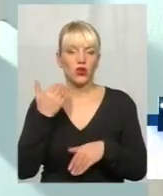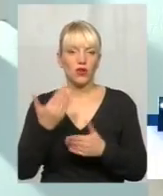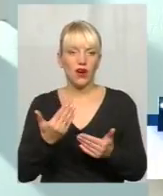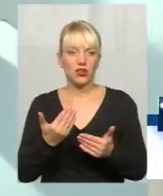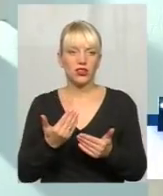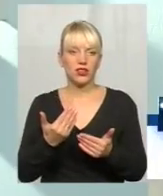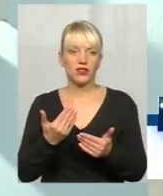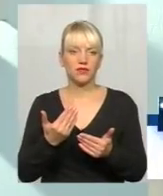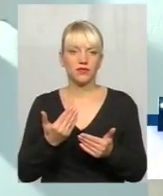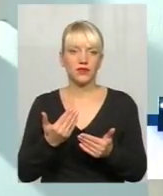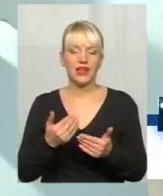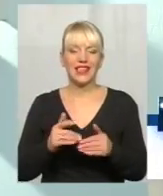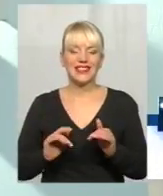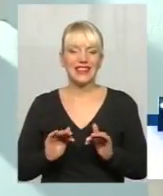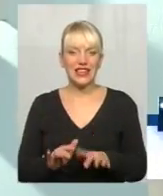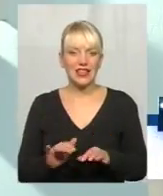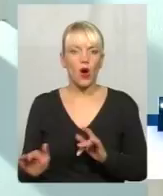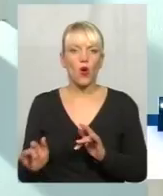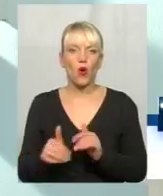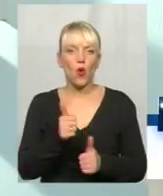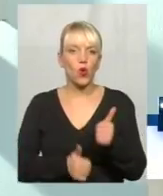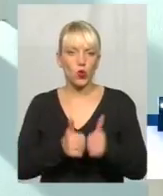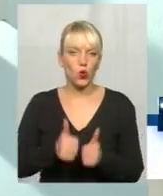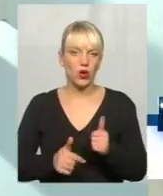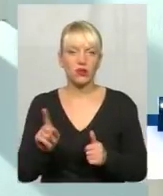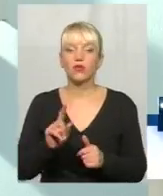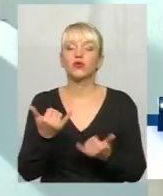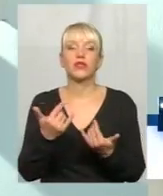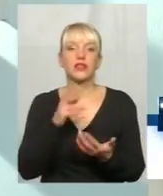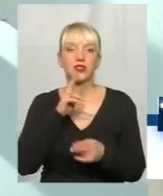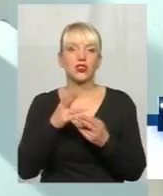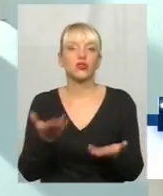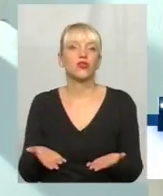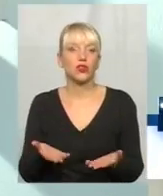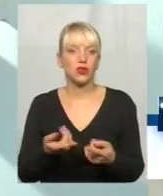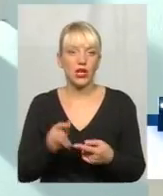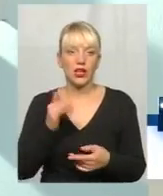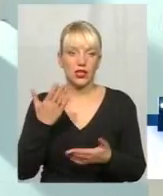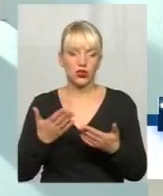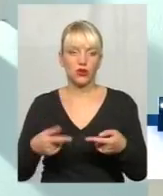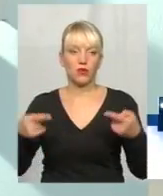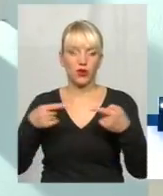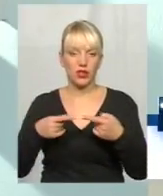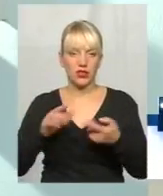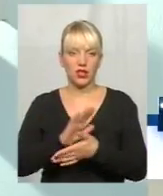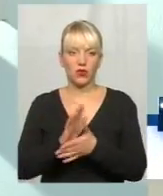конкурентів, то на що ви зараз скаржитесь? Щодо конкретної ситуації, по